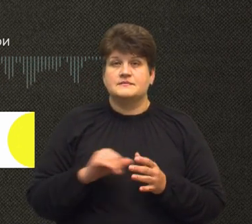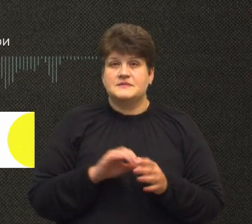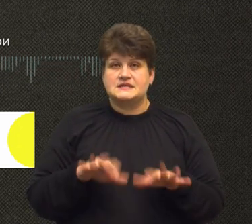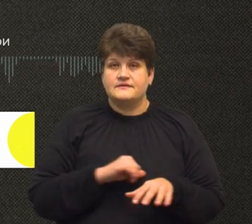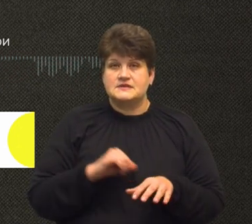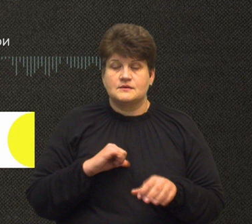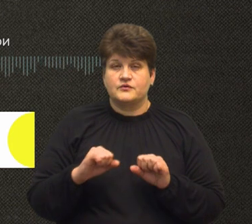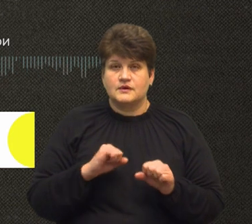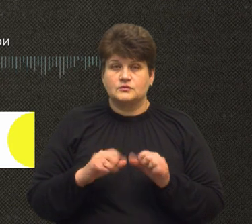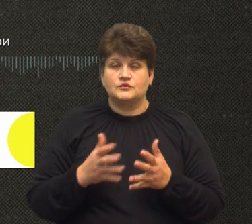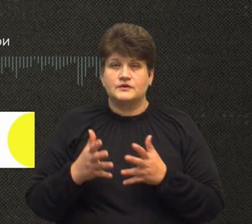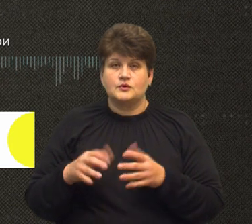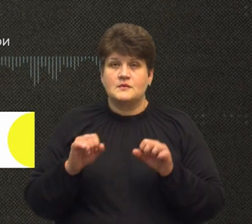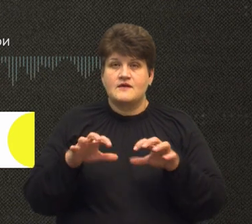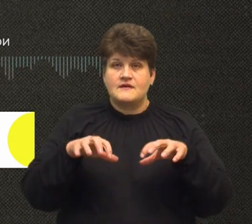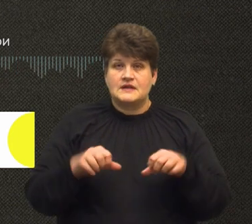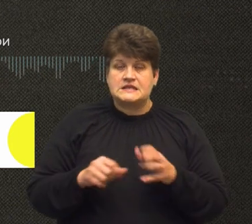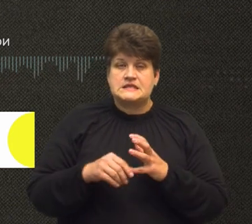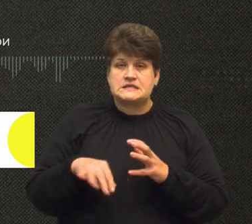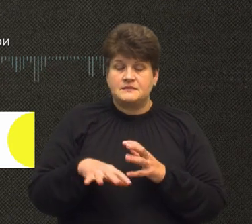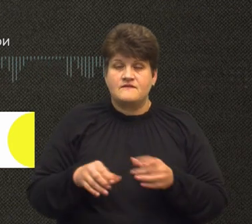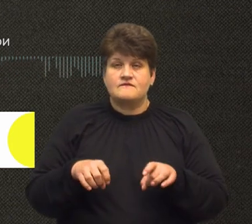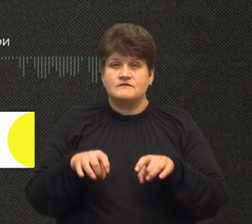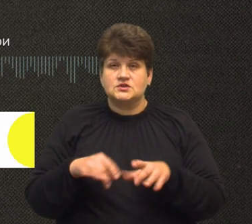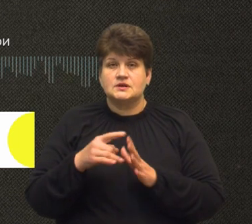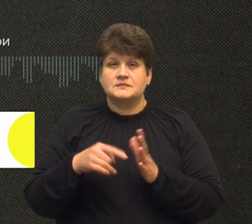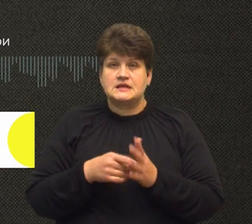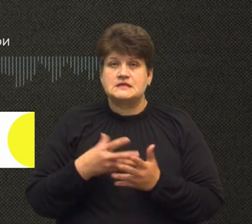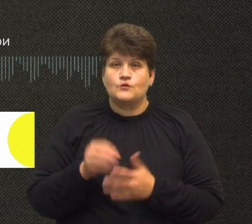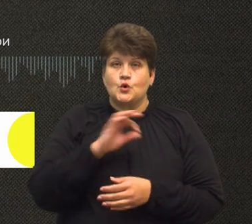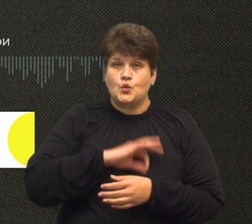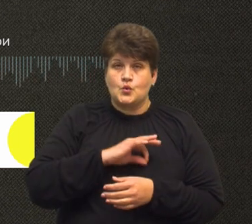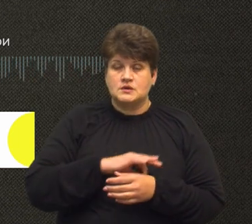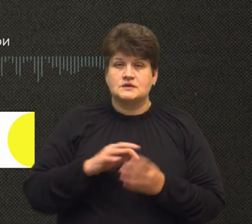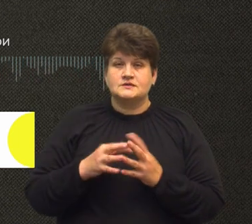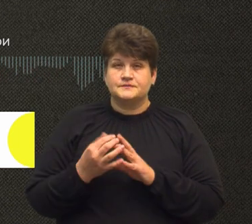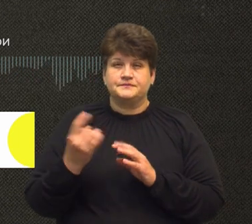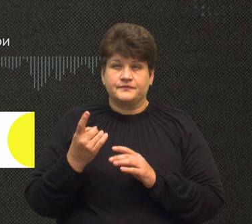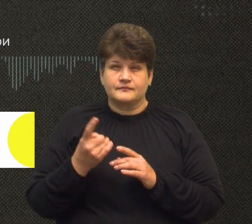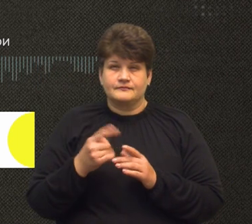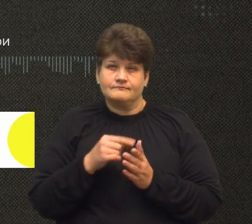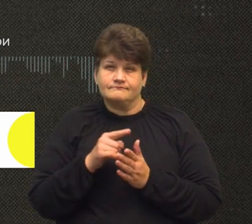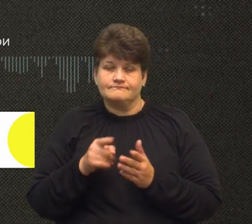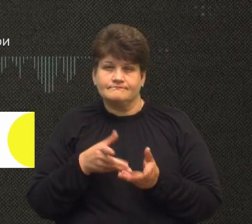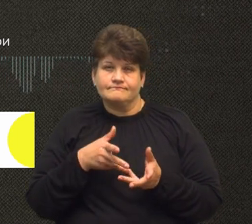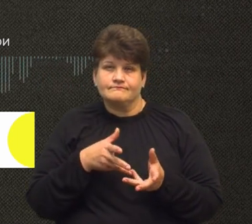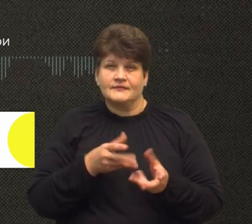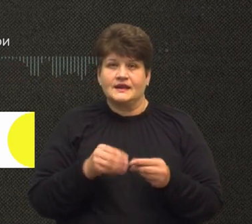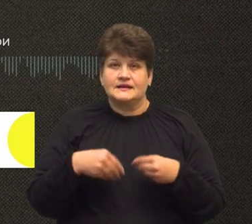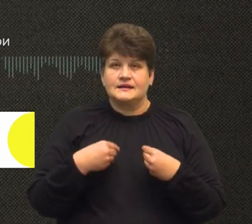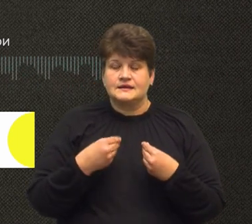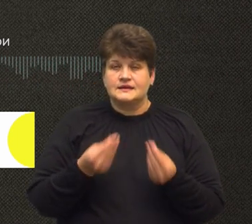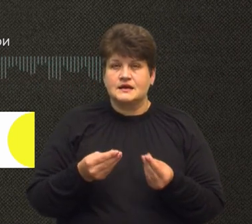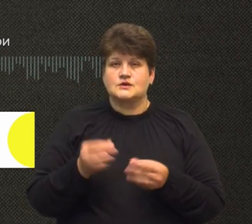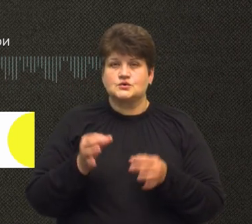судовий спір щодо права власності на землю. До вирішення питання на свою користь, аграрі підборив потенційного покупця до надання судді Господарського